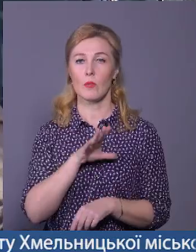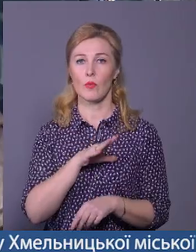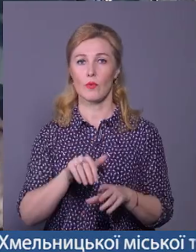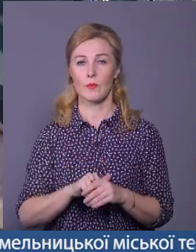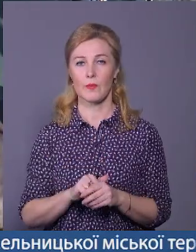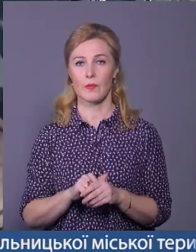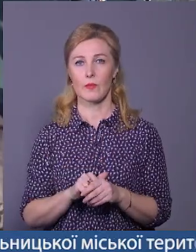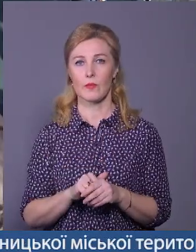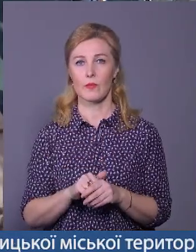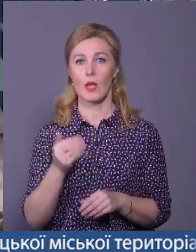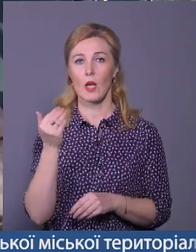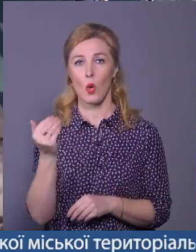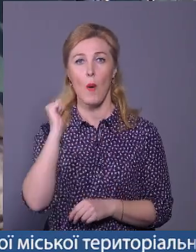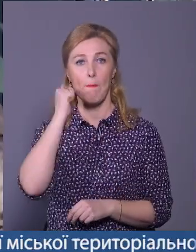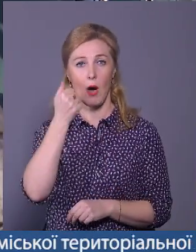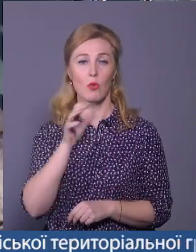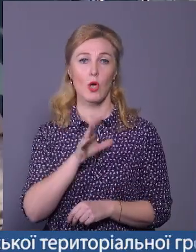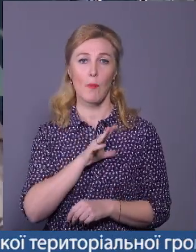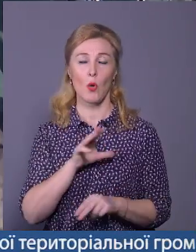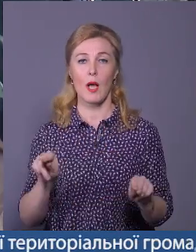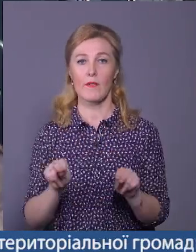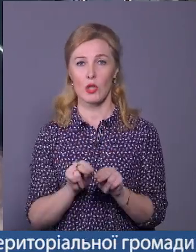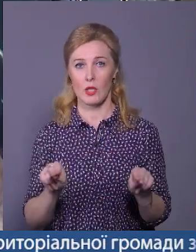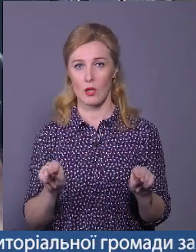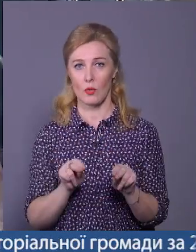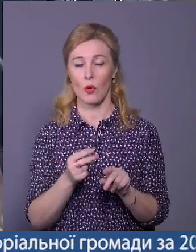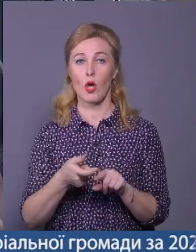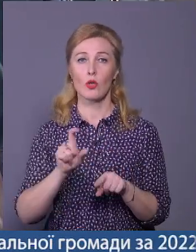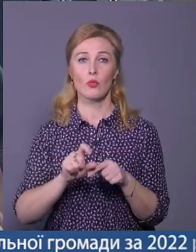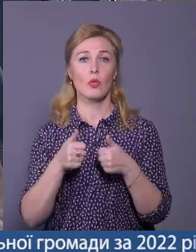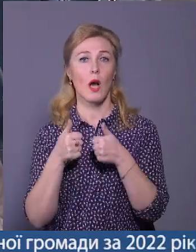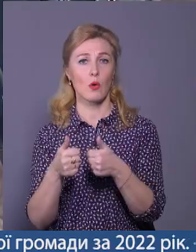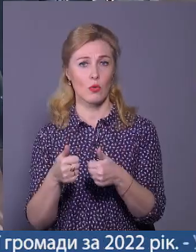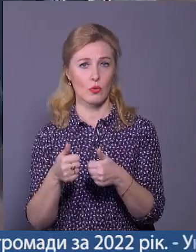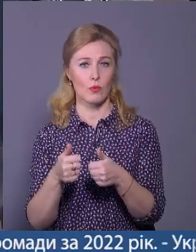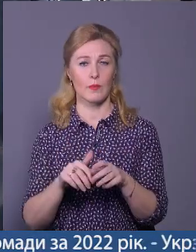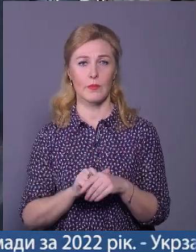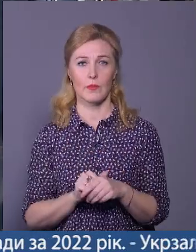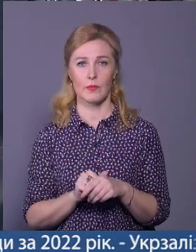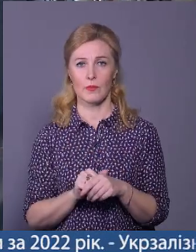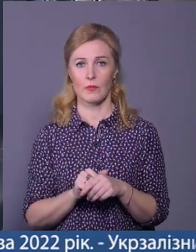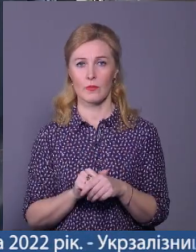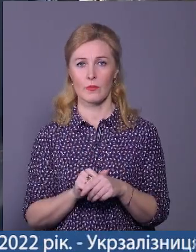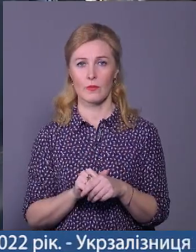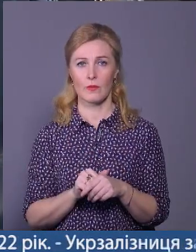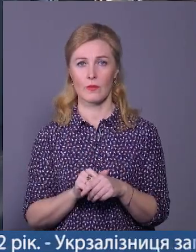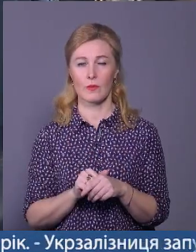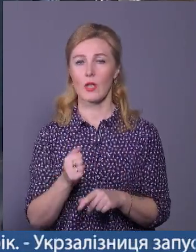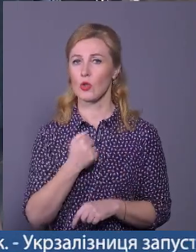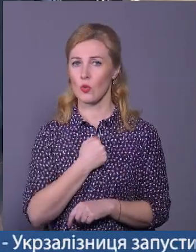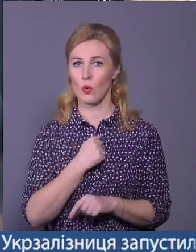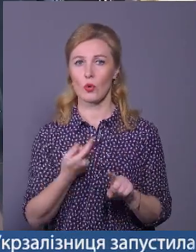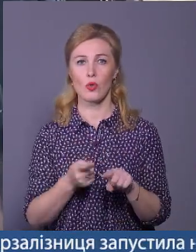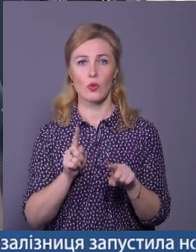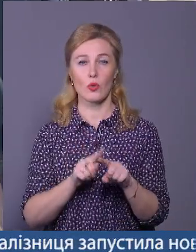Його бабушка, його бабуся була вчителькою, дуже хорошою. І шкода, що ця